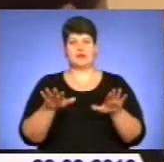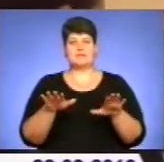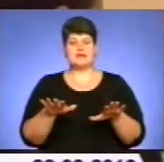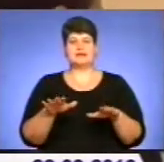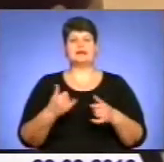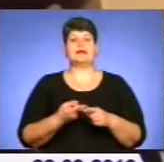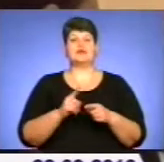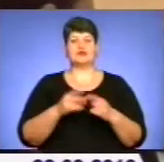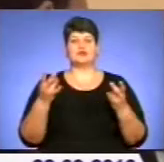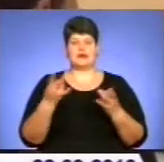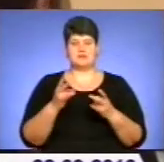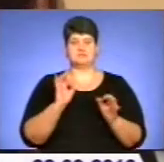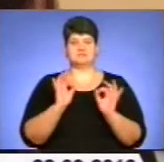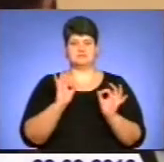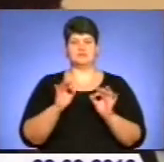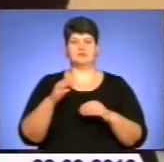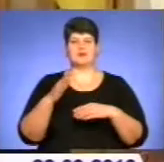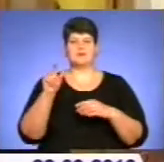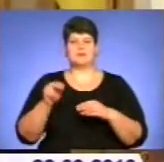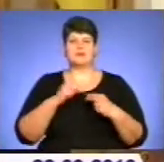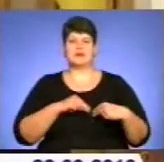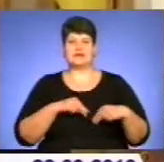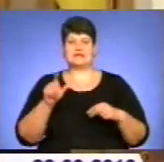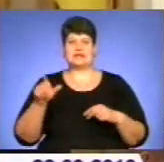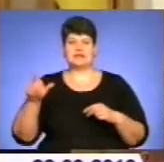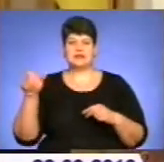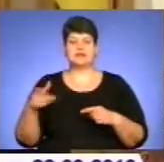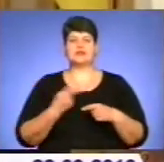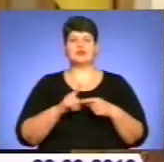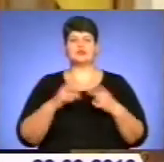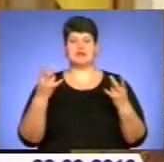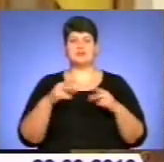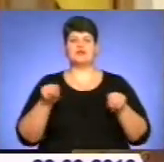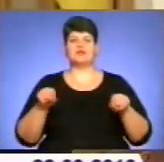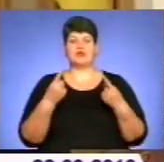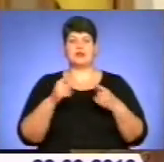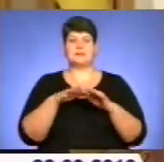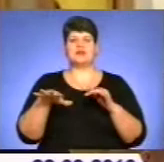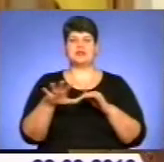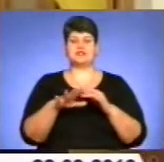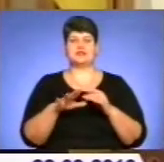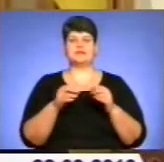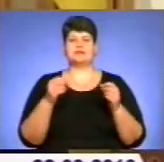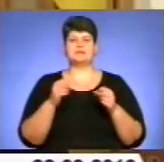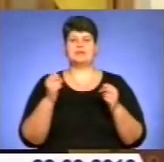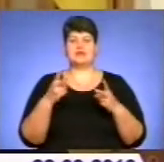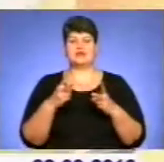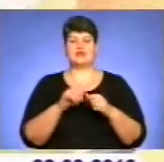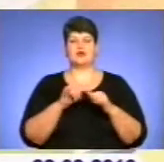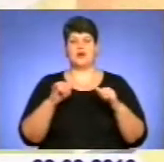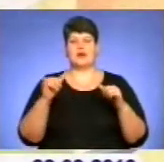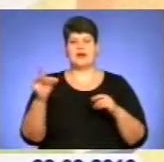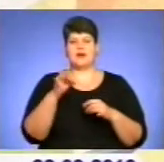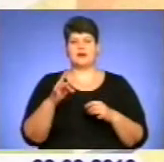потрібні кваліфіковані кадри. Тому Віктор Янукович наголосив на важливості створення в Україні мережі фахівців та експертів з питань регіонального розвитку.